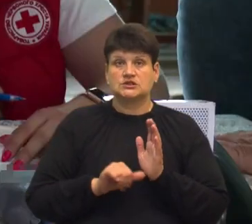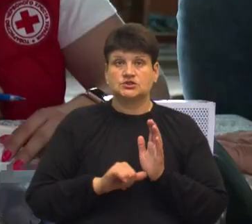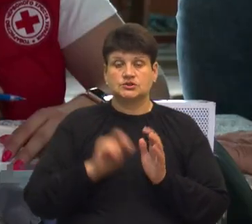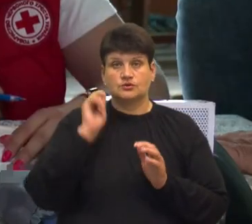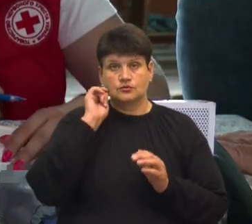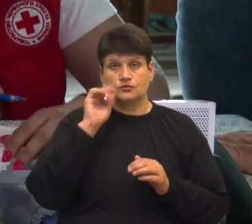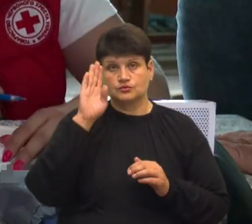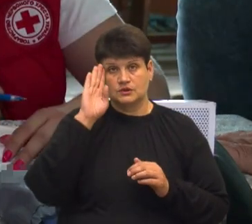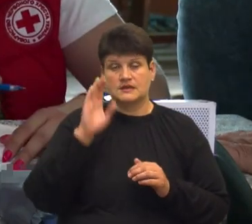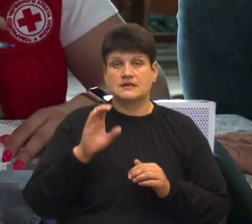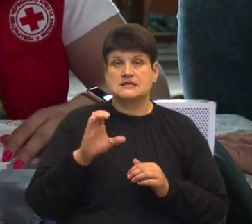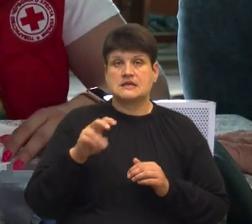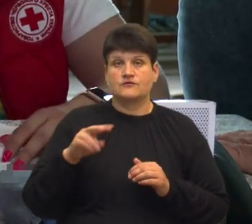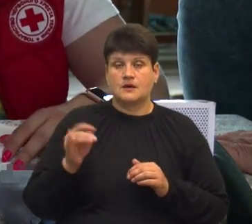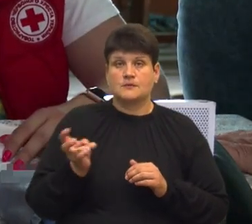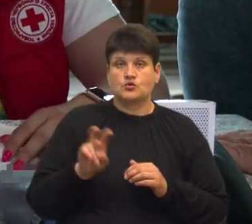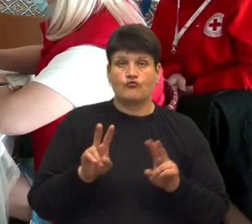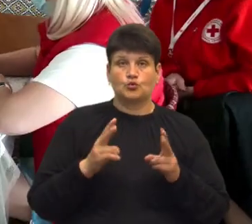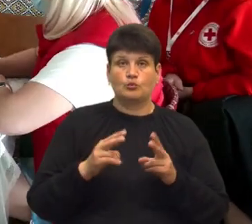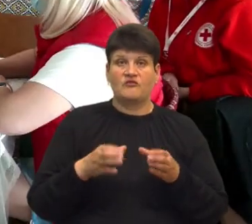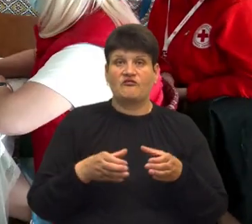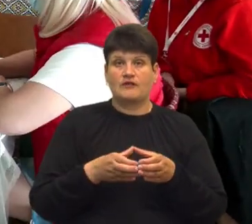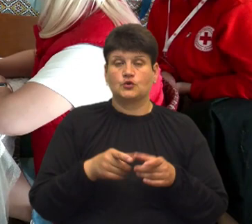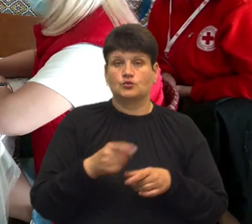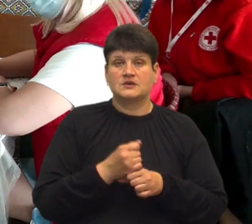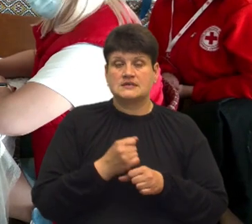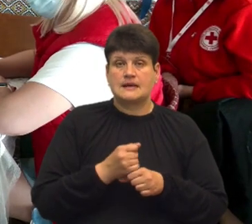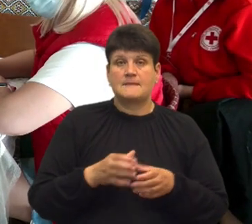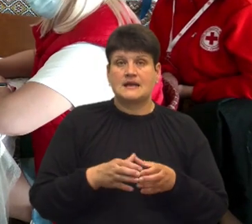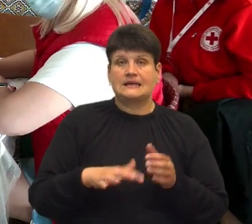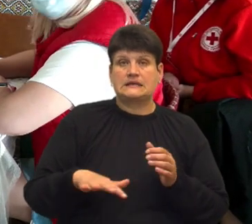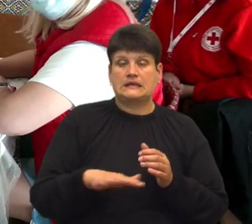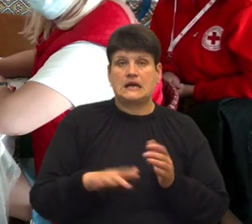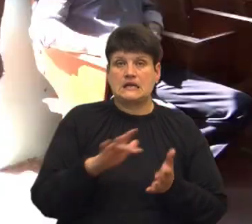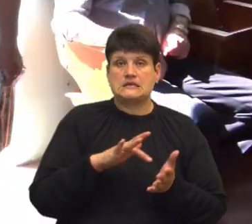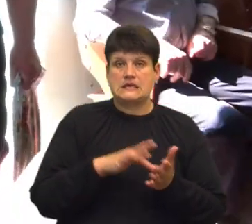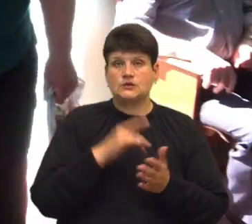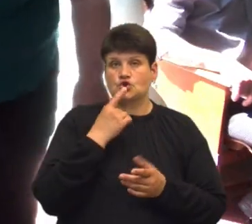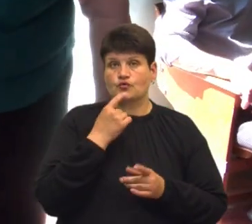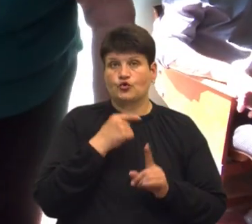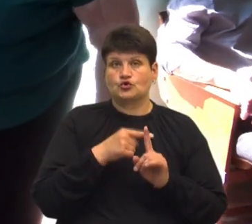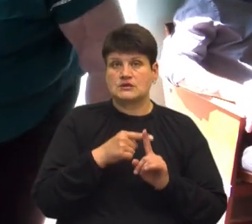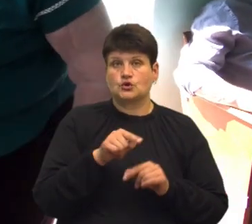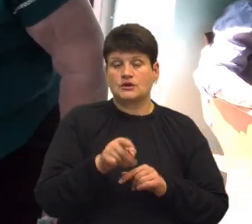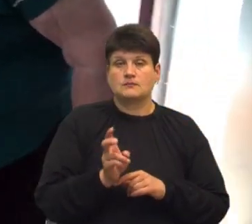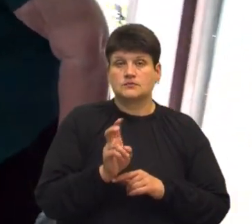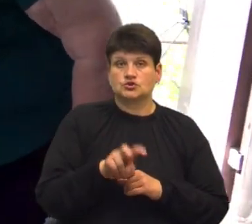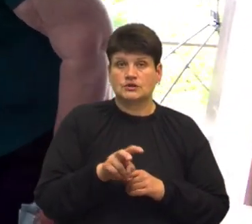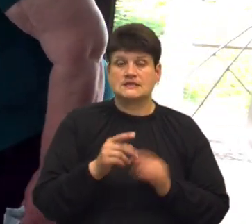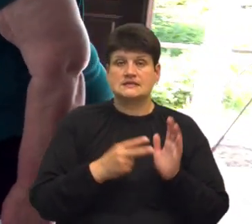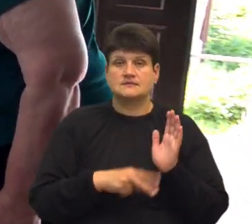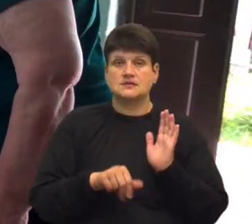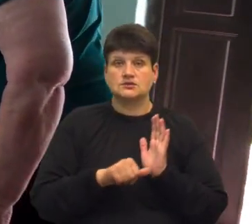прийшов до місцевого клубу «Філії». Тут працюють бригади Тернопільського територіального центру та Червоного Хреста. До них звернулася і 76